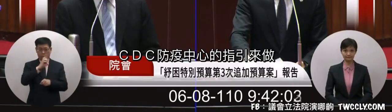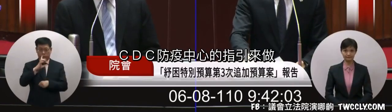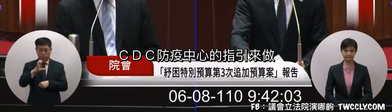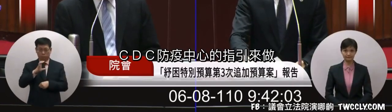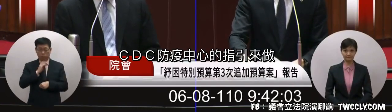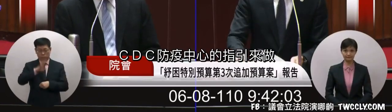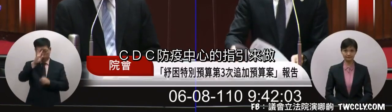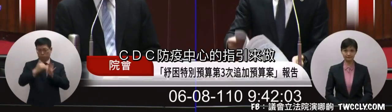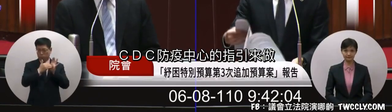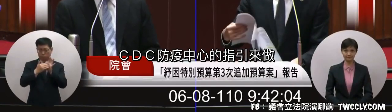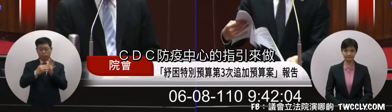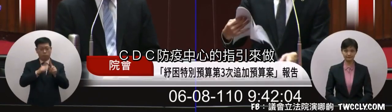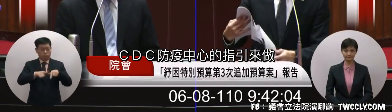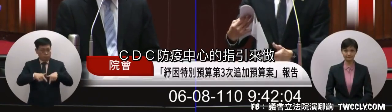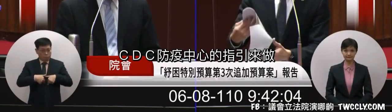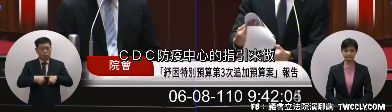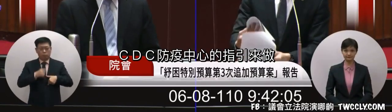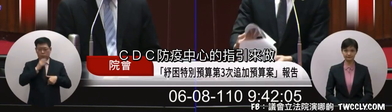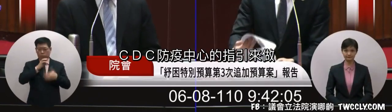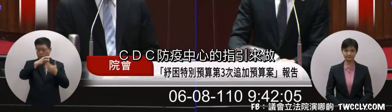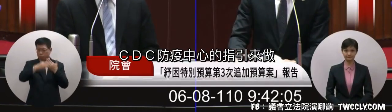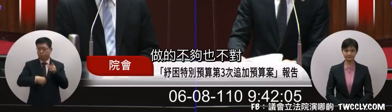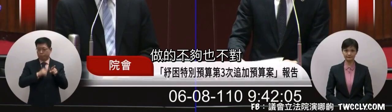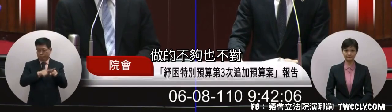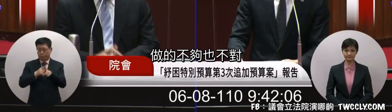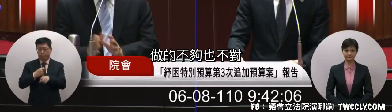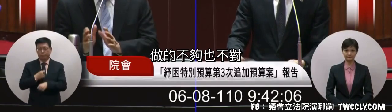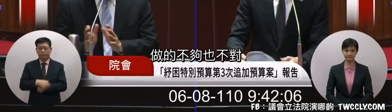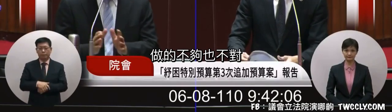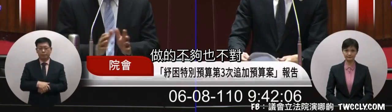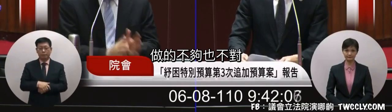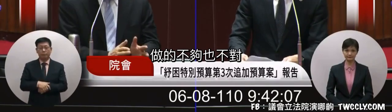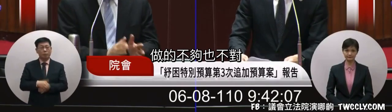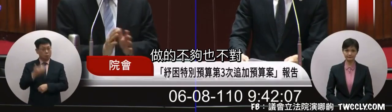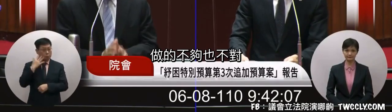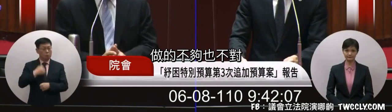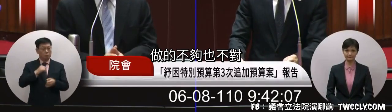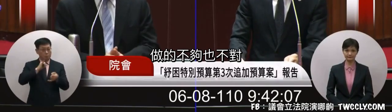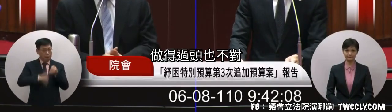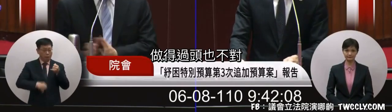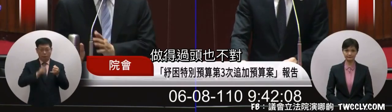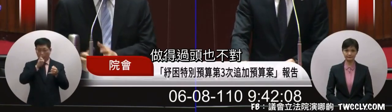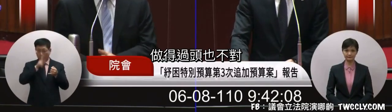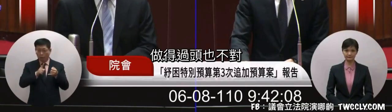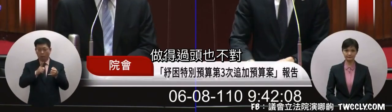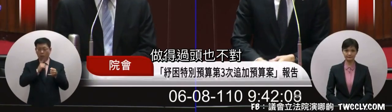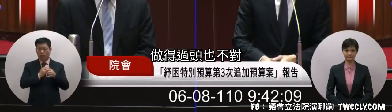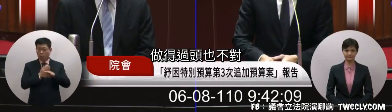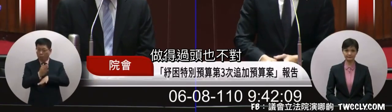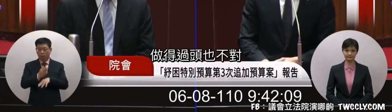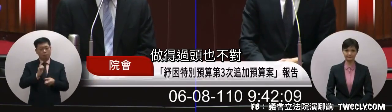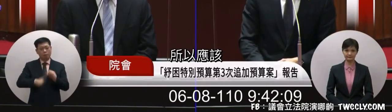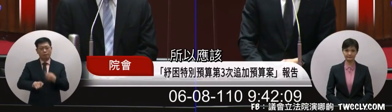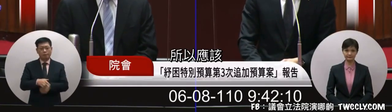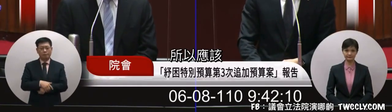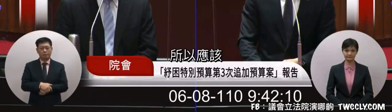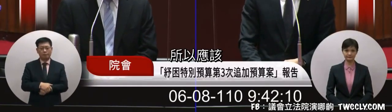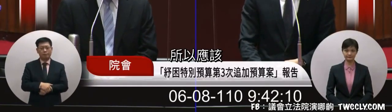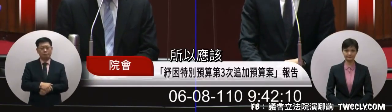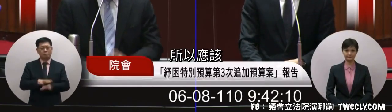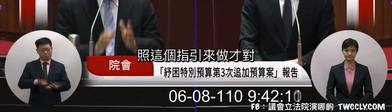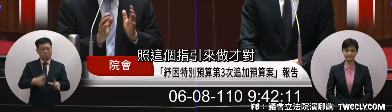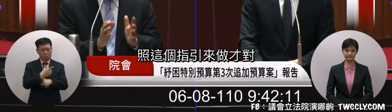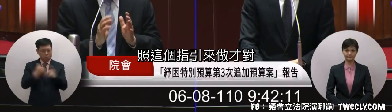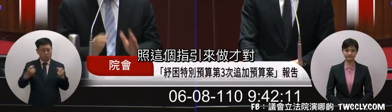防疫中心的基因來做做到不夠也不對做到過頭也不對所以